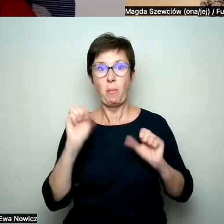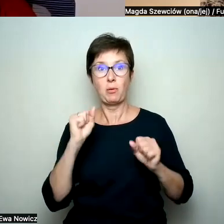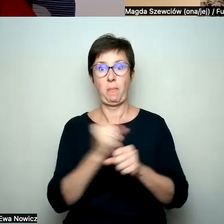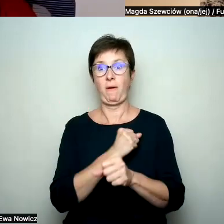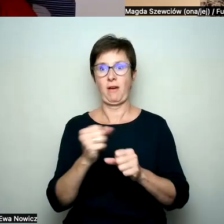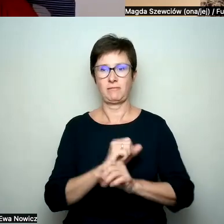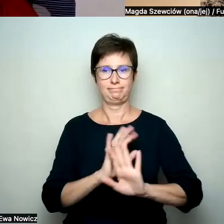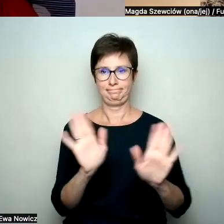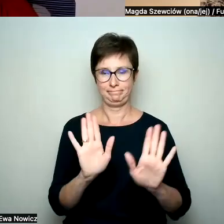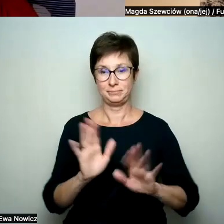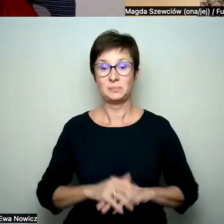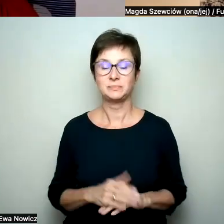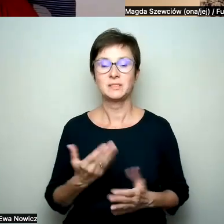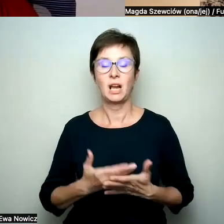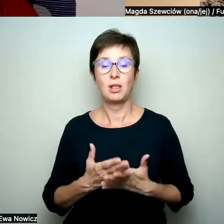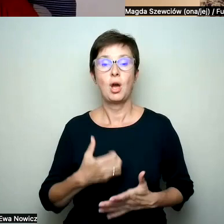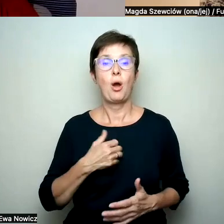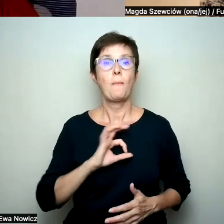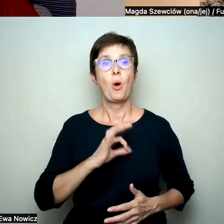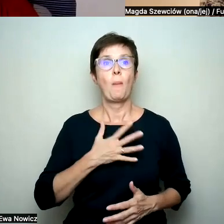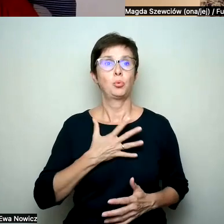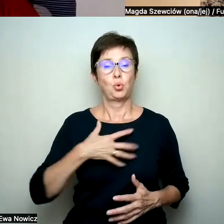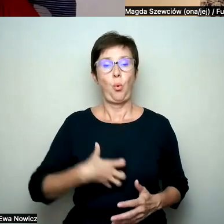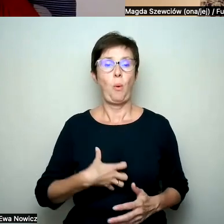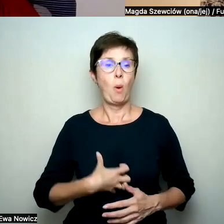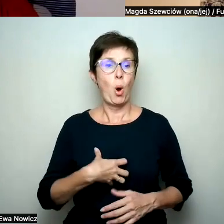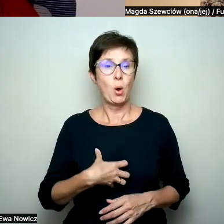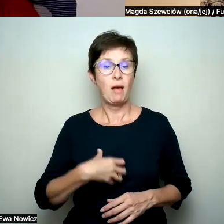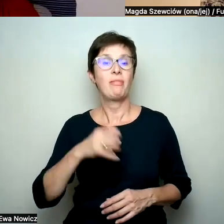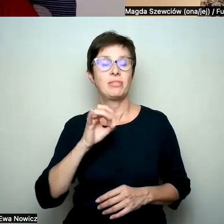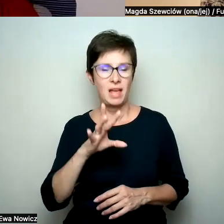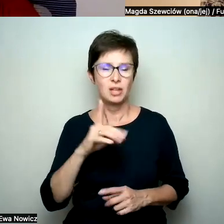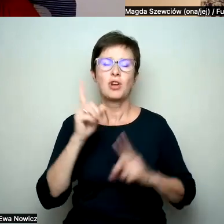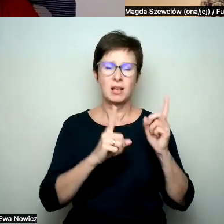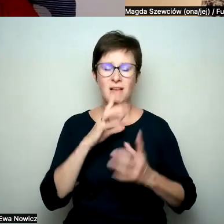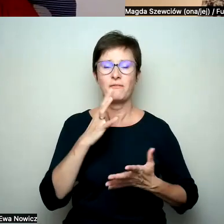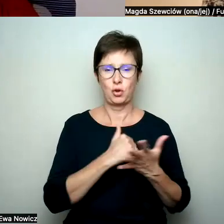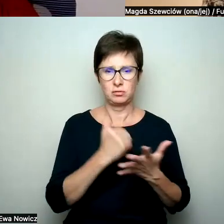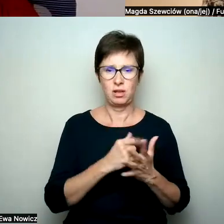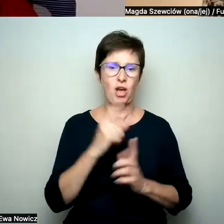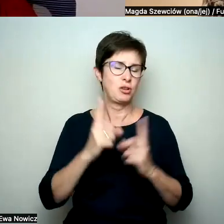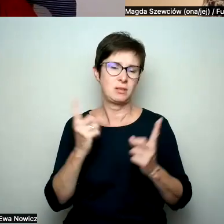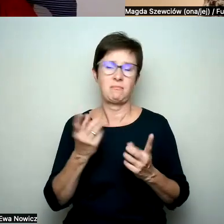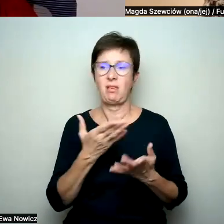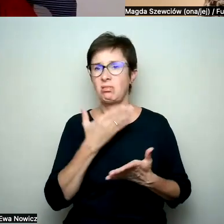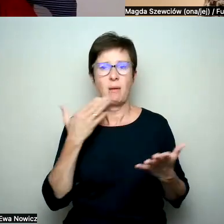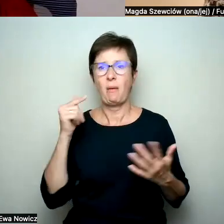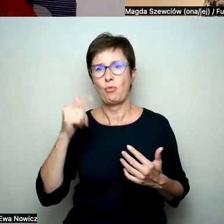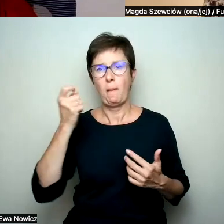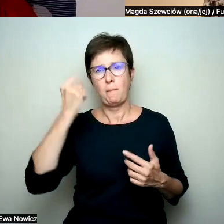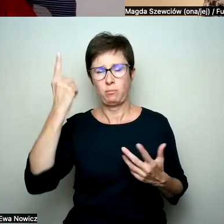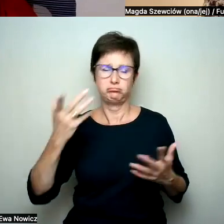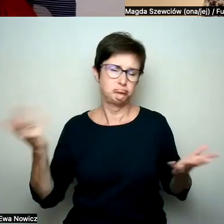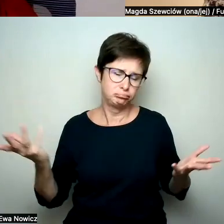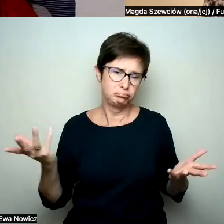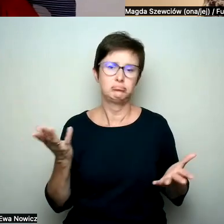stronę. Więc o ile poczucie humoru czasem wykorzystuję, choć czasem nie mam na to pomysłu i po prostu zawieram głos